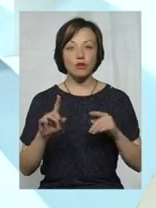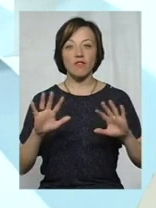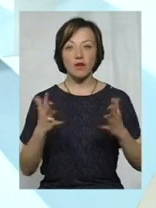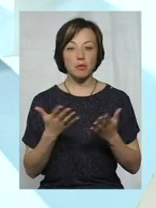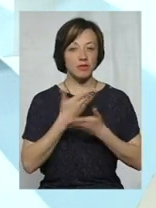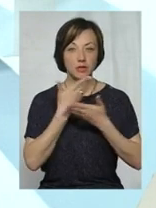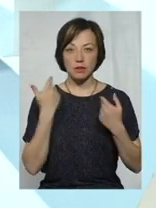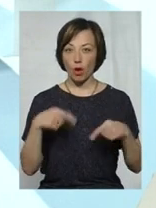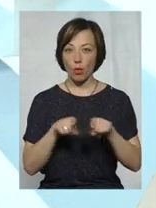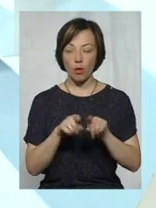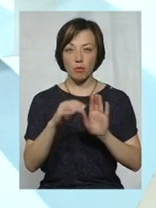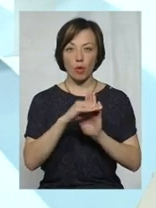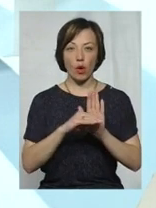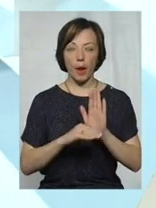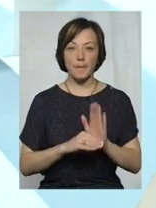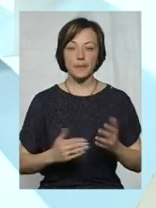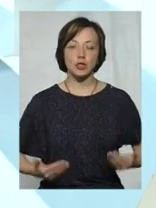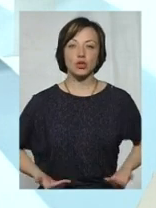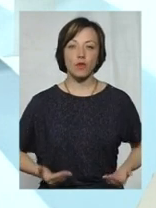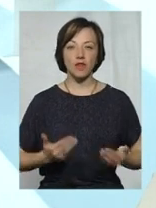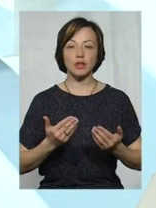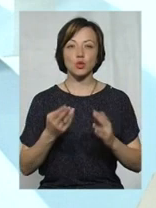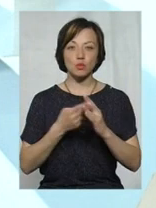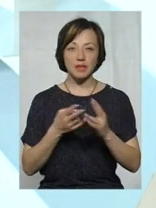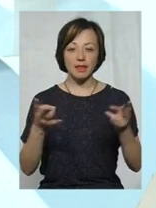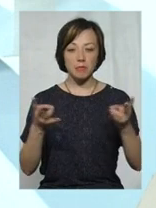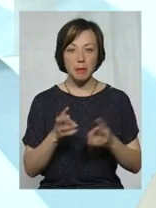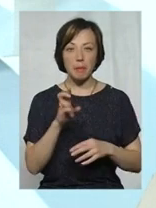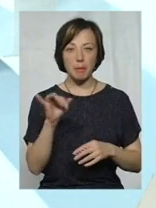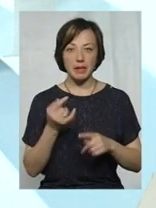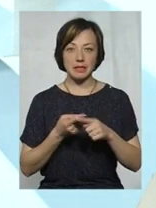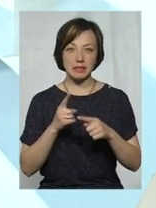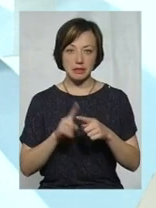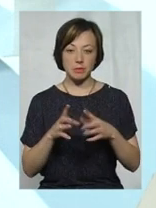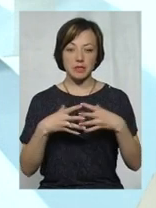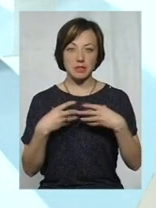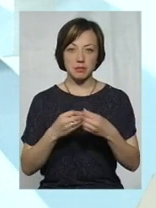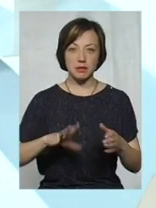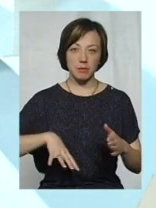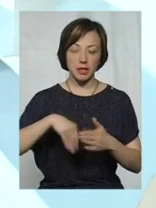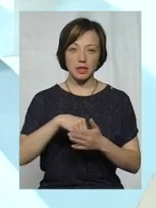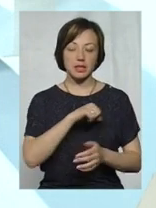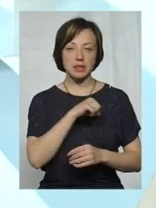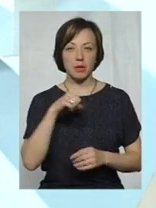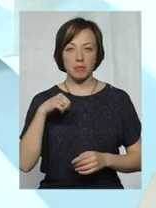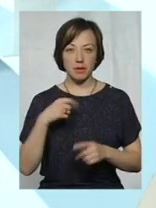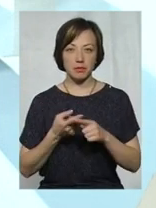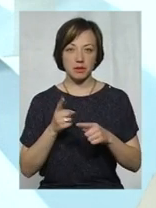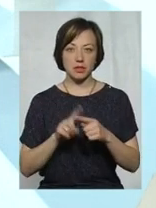відсутністю такої програми житлових субсидій, необхідно було би цим домогосподарствам заплатити з власної кишені